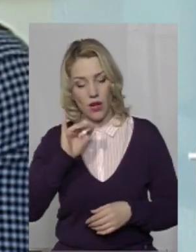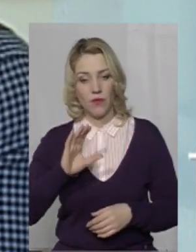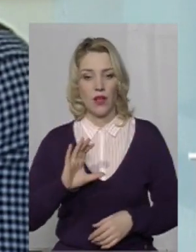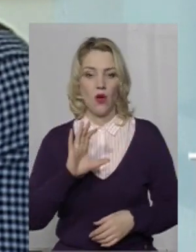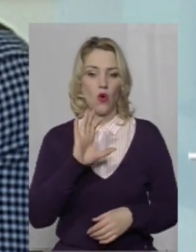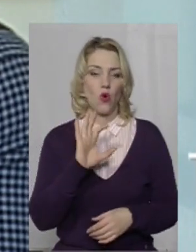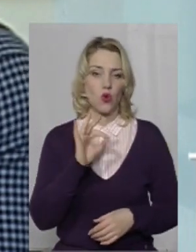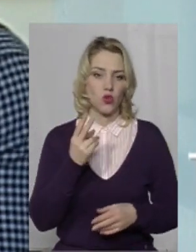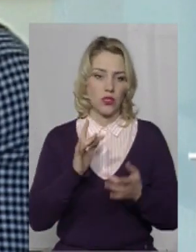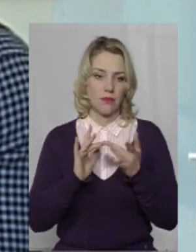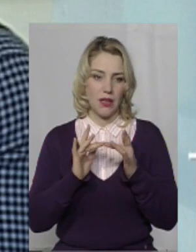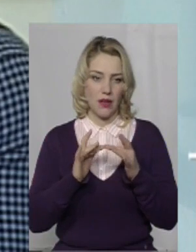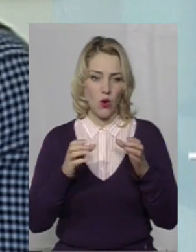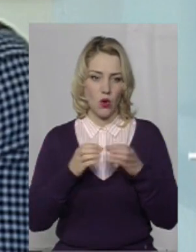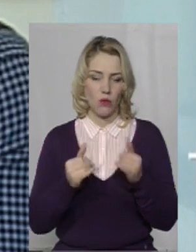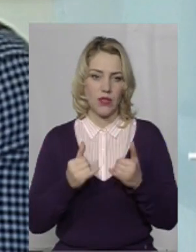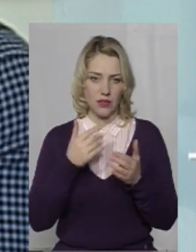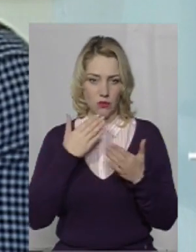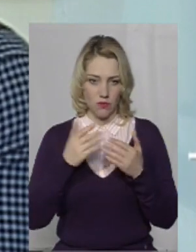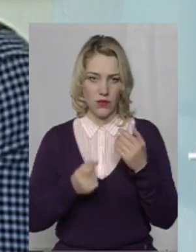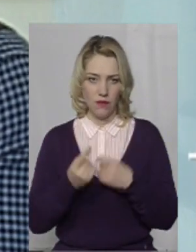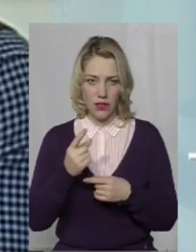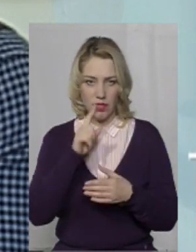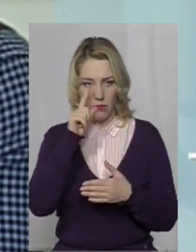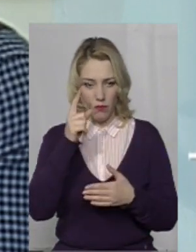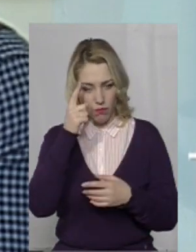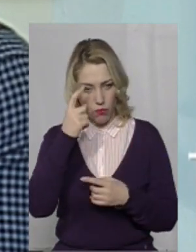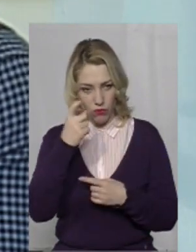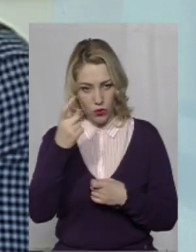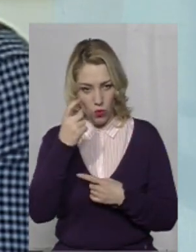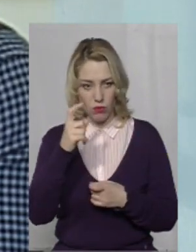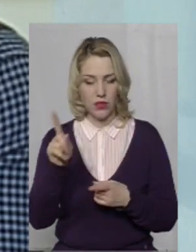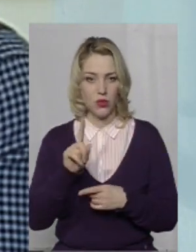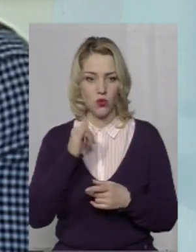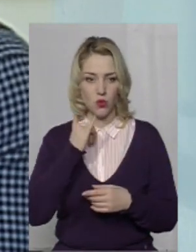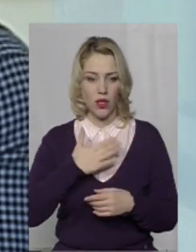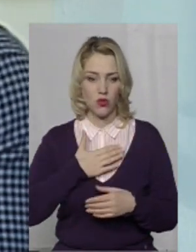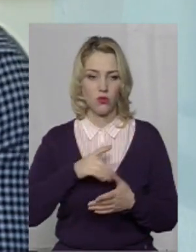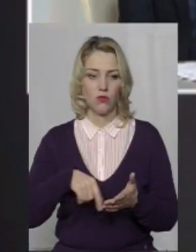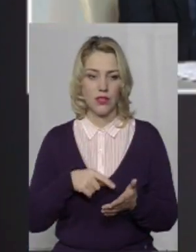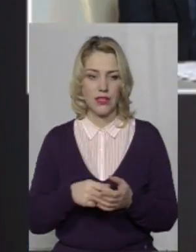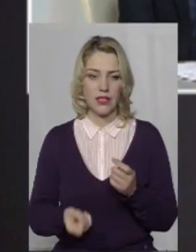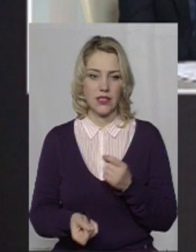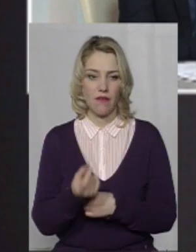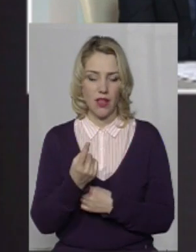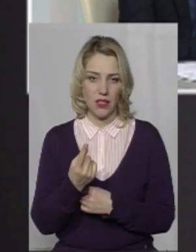соцмережах, в групах для спілкування з'явилося повідомлення про те, що в нашому місті з'явилося